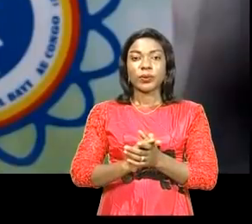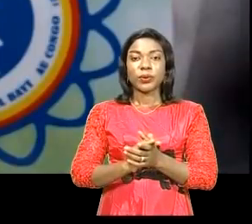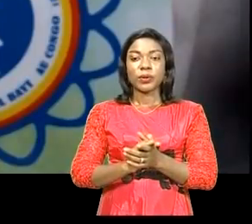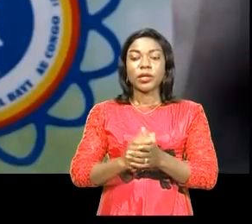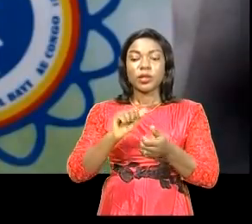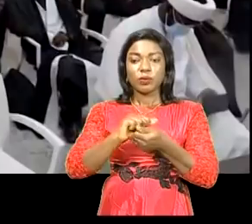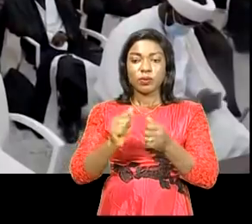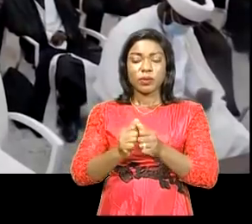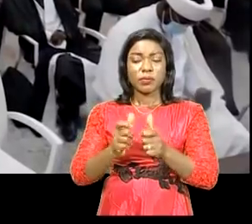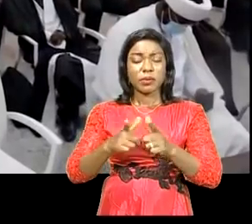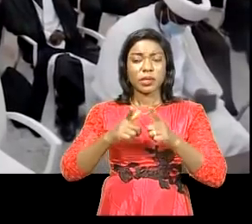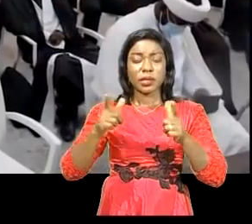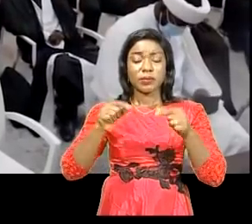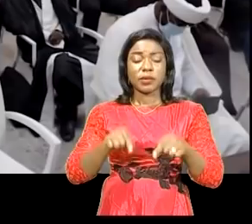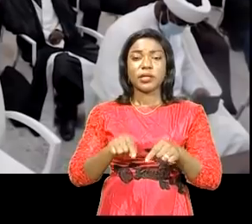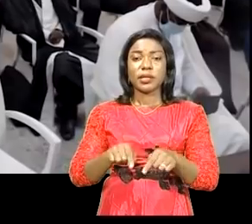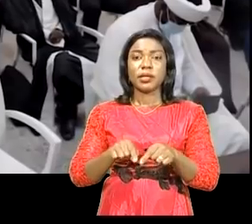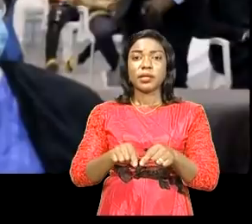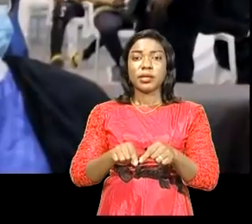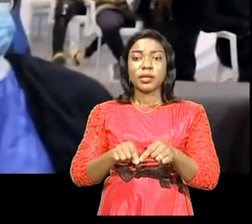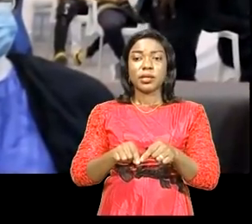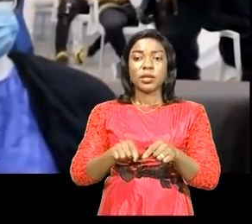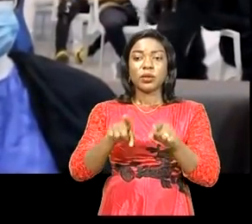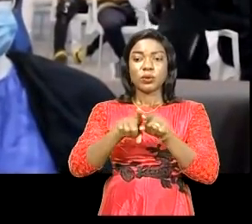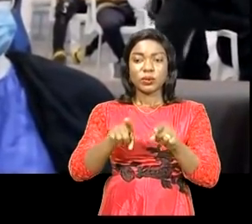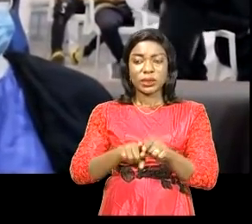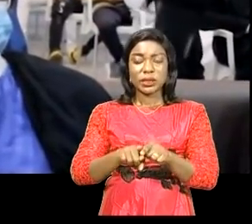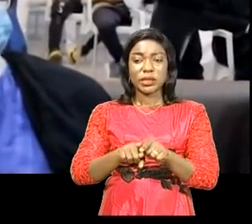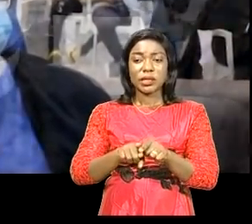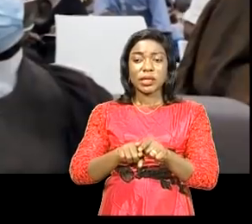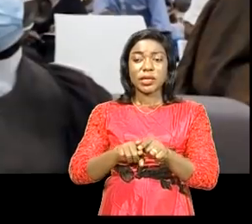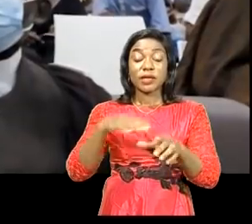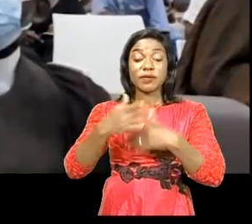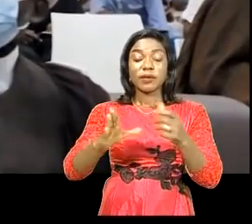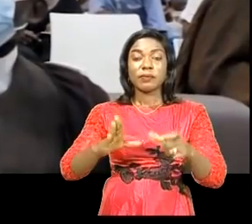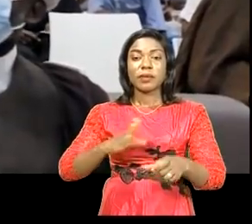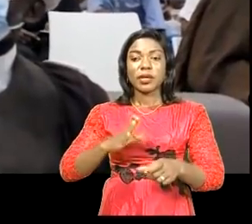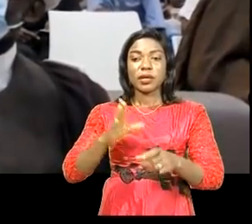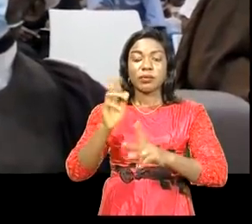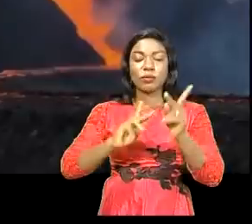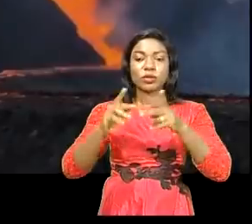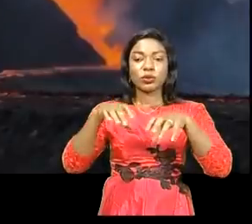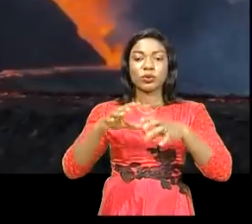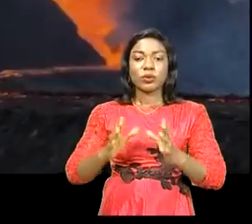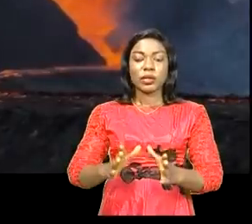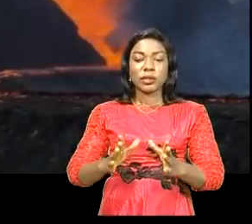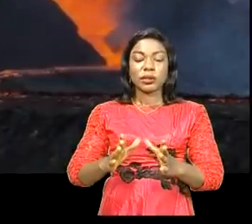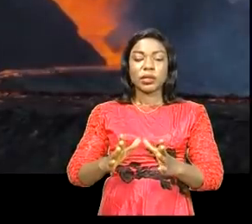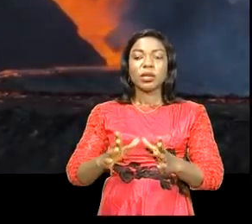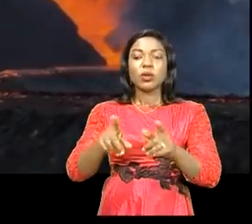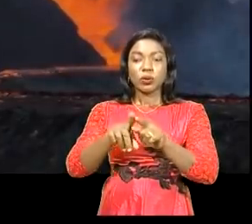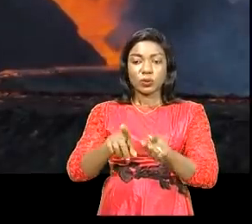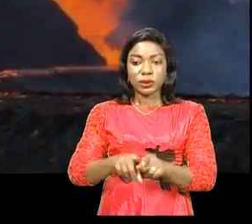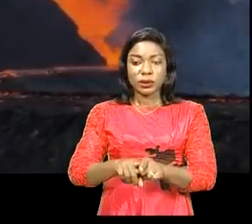préoccupation majeure qui est actuellement, qui anime et qui tracasse la population congolaise dans leur ensemble. Et pour combler le